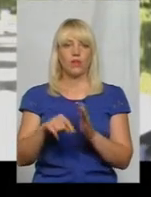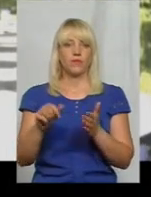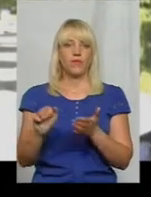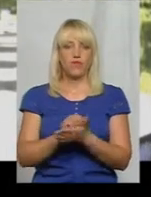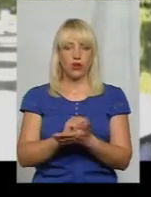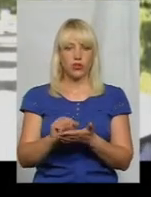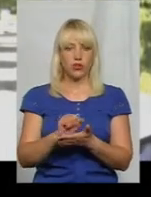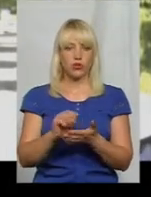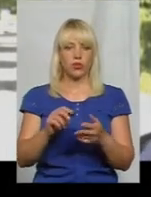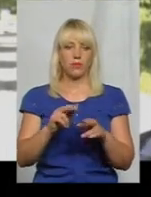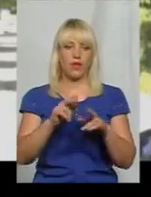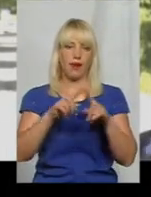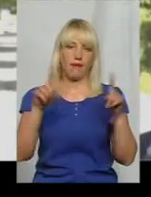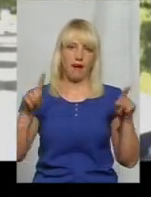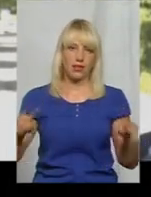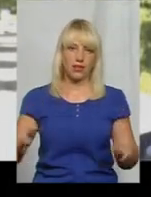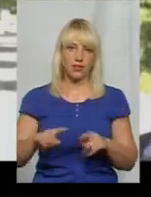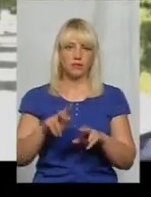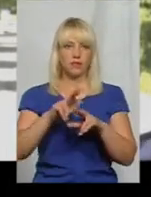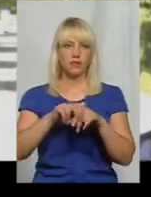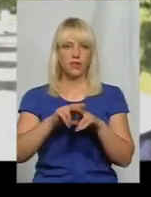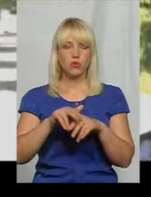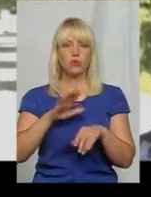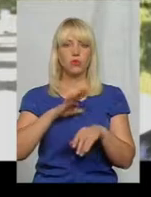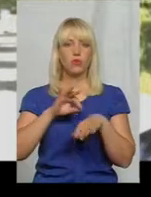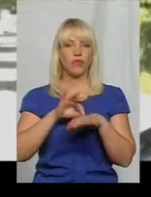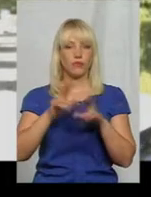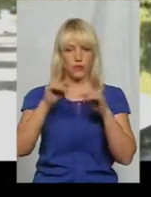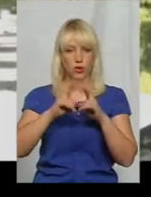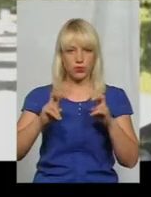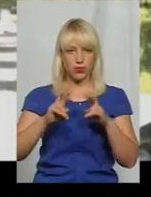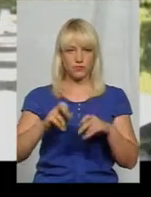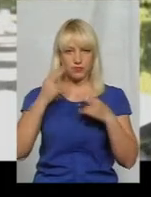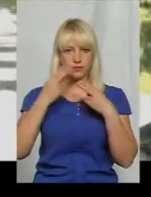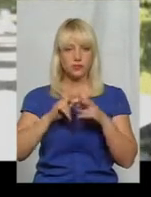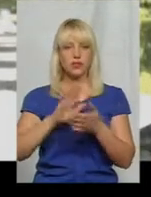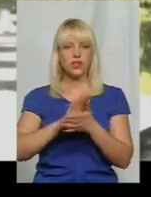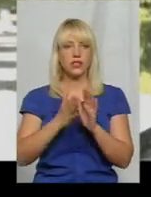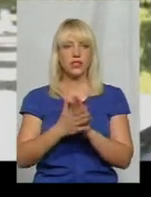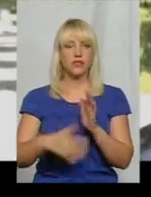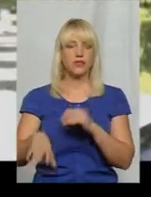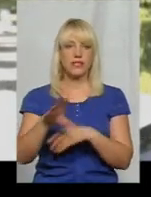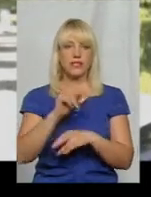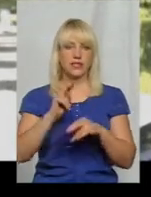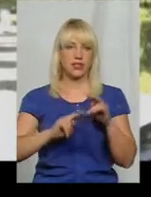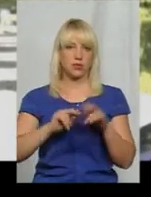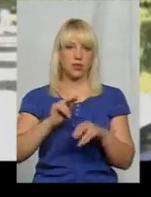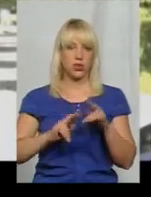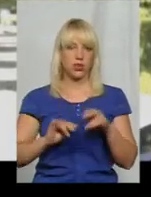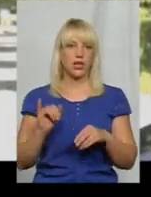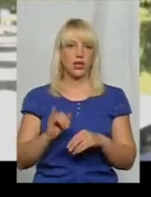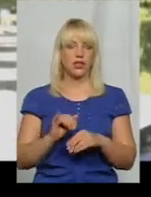картки, паспорти, проведені обстеження технічного стану цих споруд. І